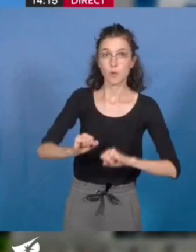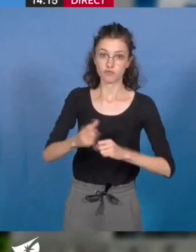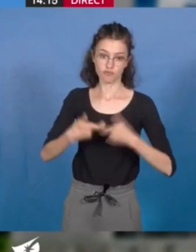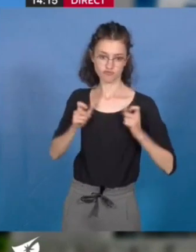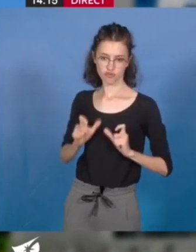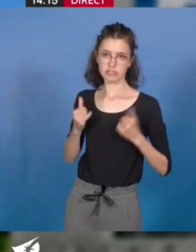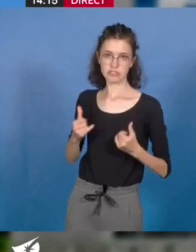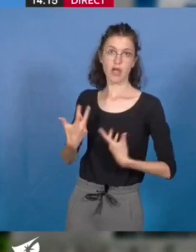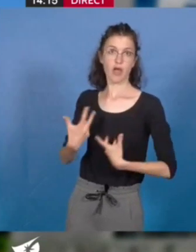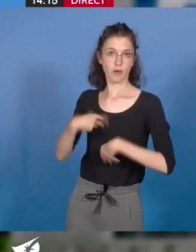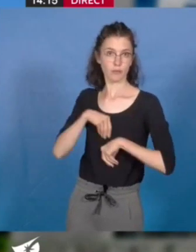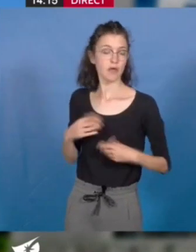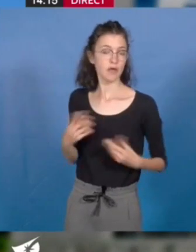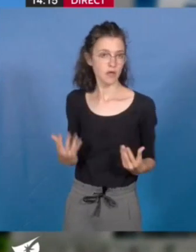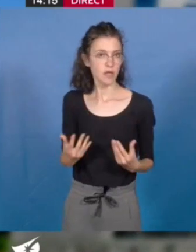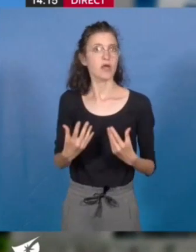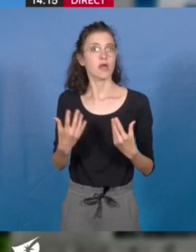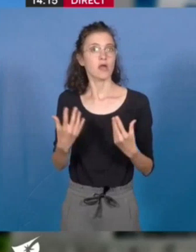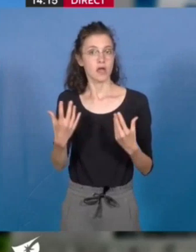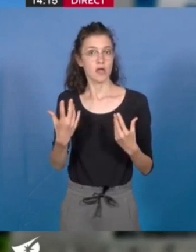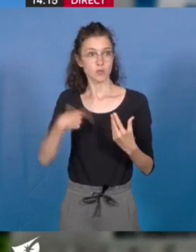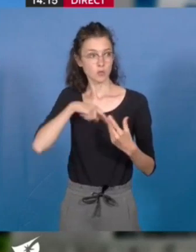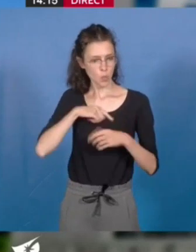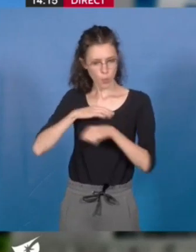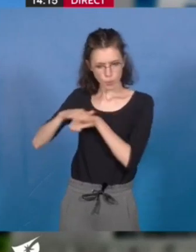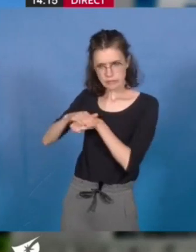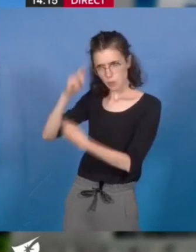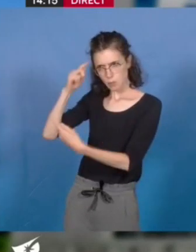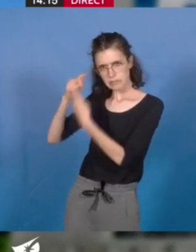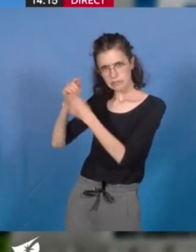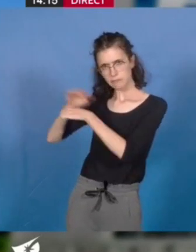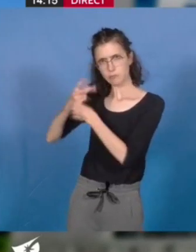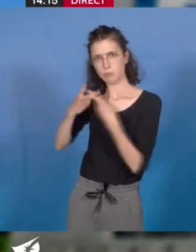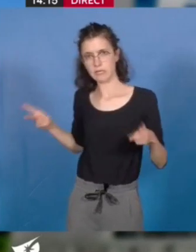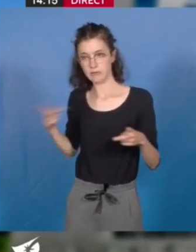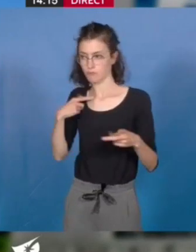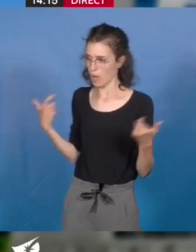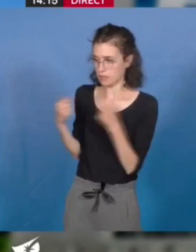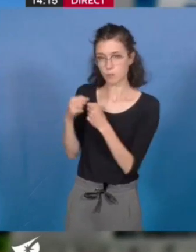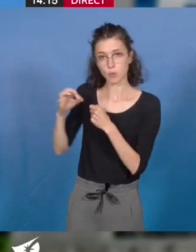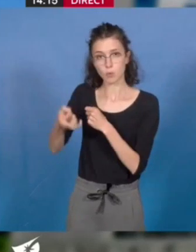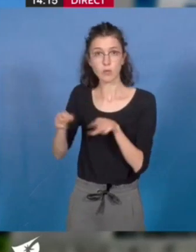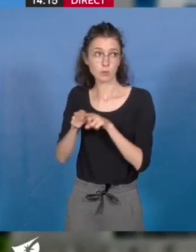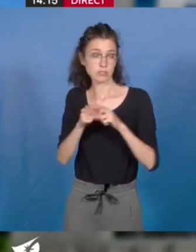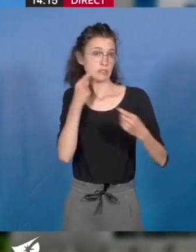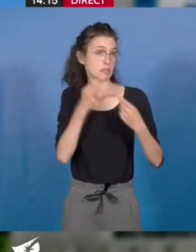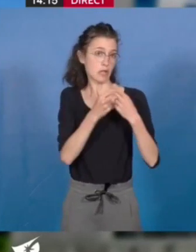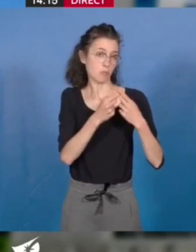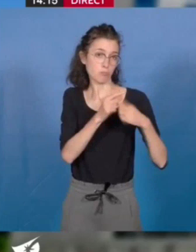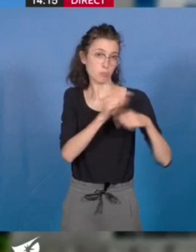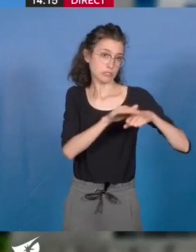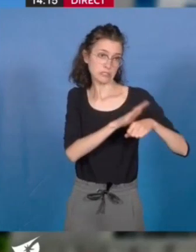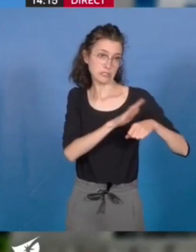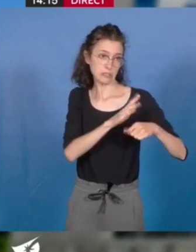bien les objectifs de nos politiques publiques et les engagements pris dans le cadre de la politique métropolitaine de santé ou de la fabrique de la ville.